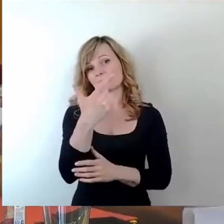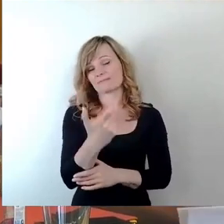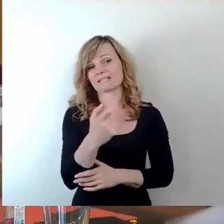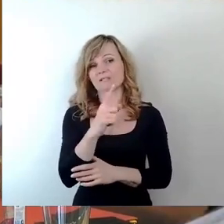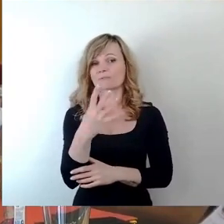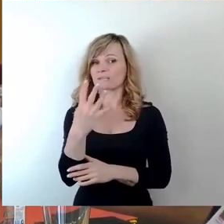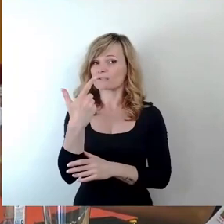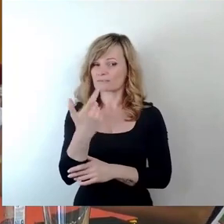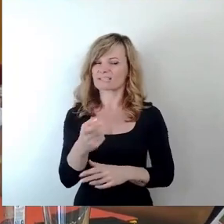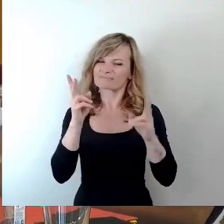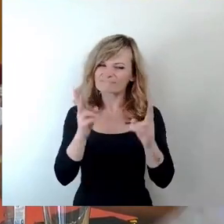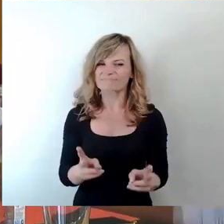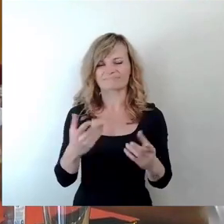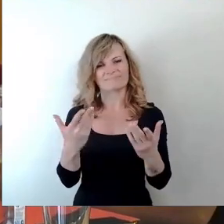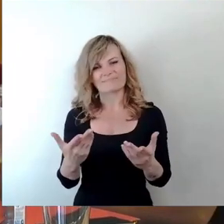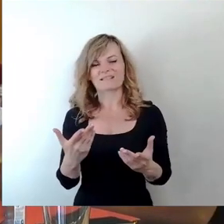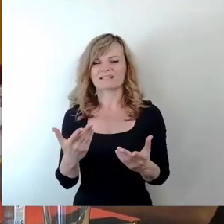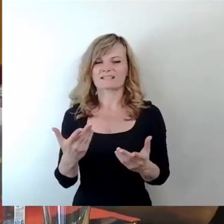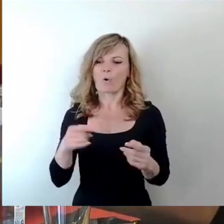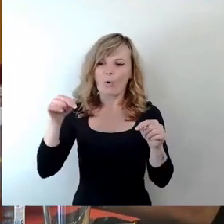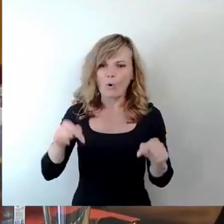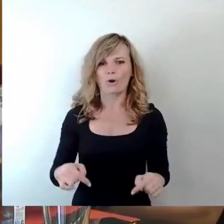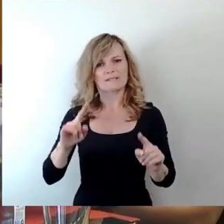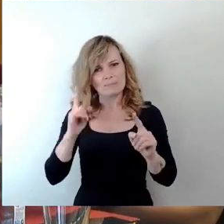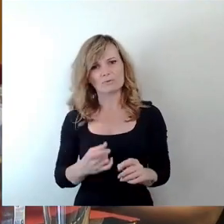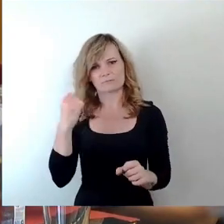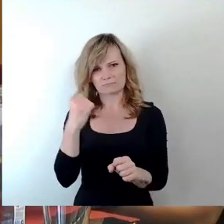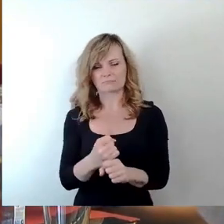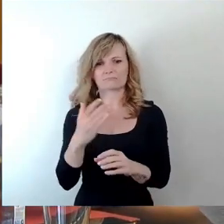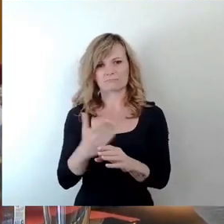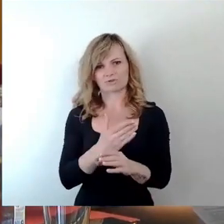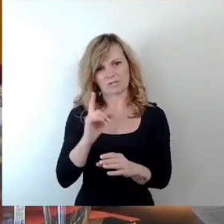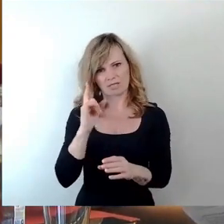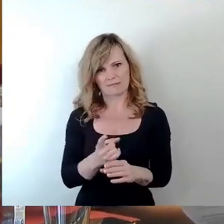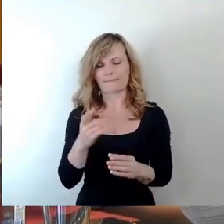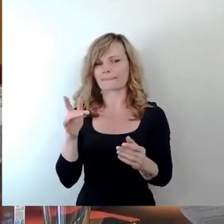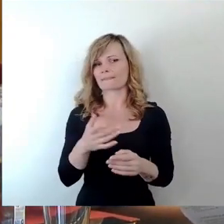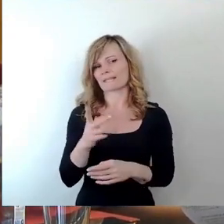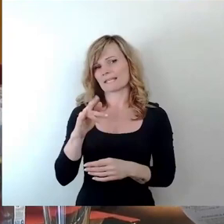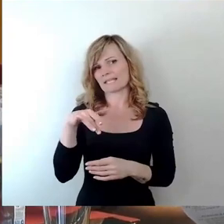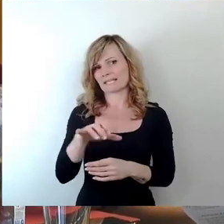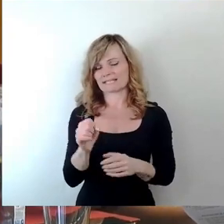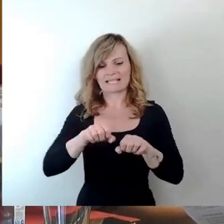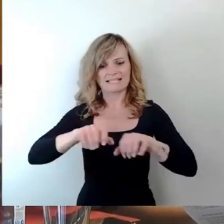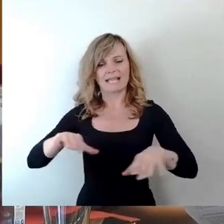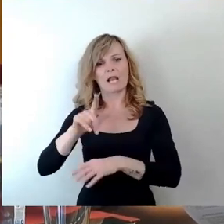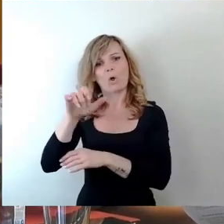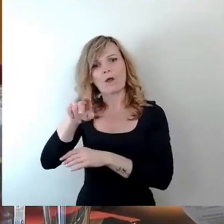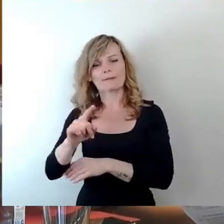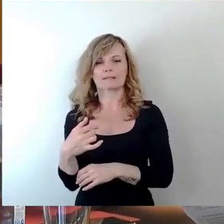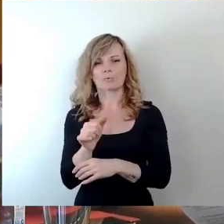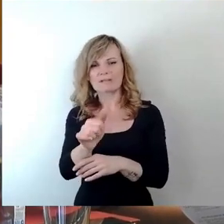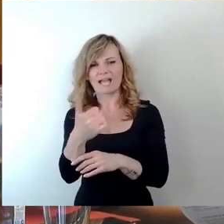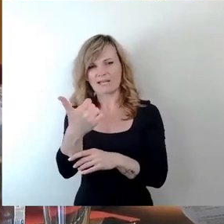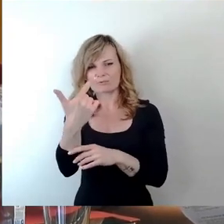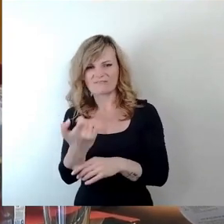da ist ja tatsächlich etwas, was einfach mal jetzt heute entschieden werden muss, was den Kiessee-Leuben angeht, gegen 21 Uhr aufrufen,